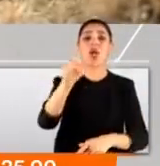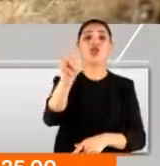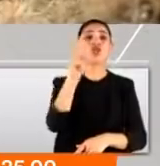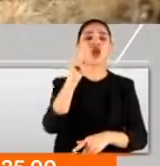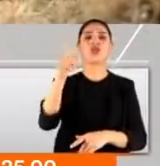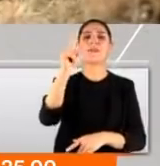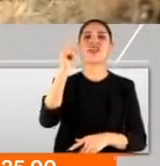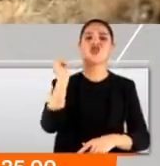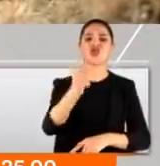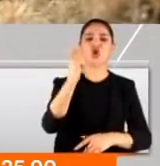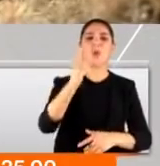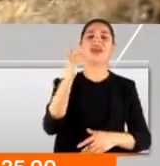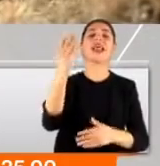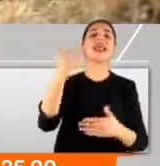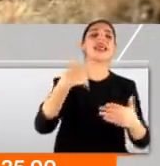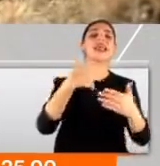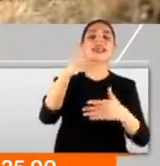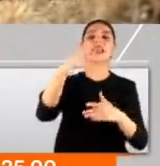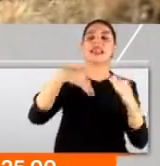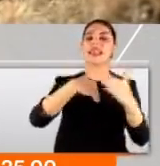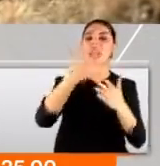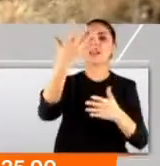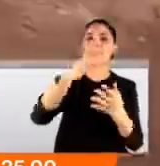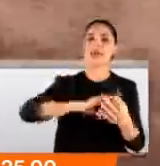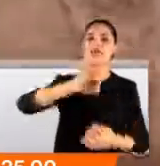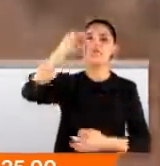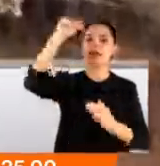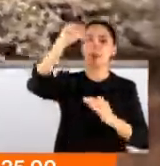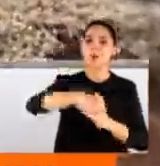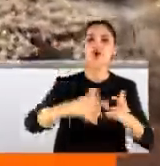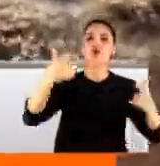çoban tarafından yaklaşık 5 metre derinliğindeki çukurda bulundu.